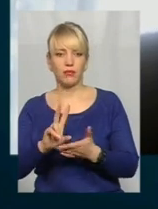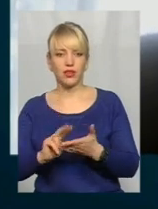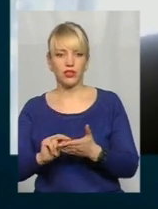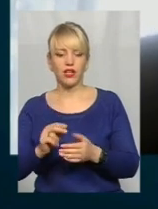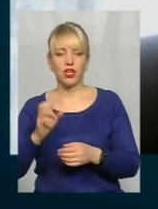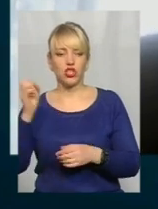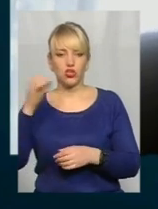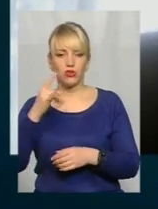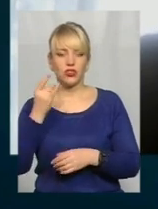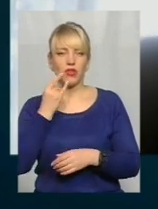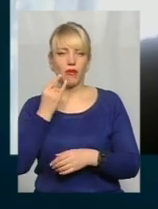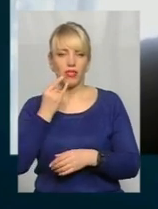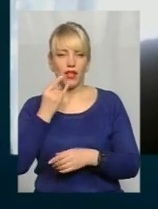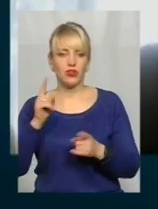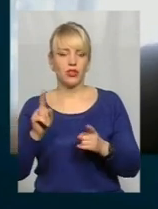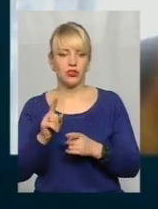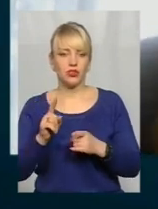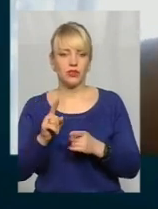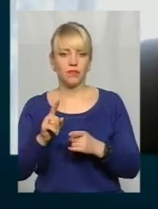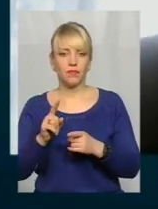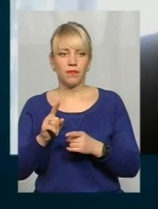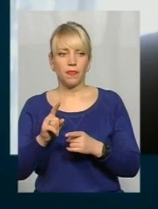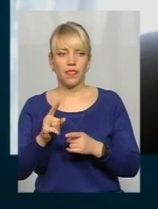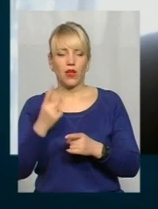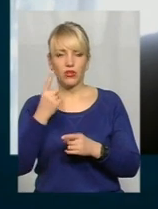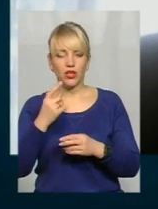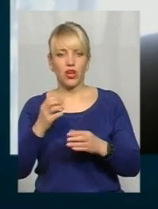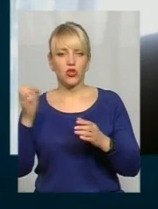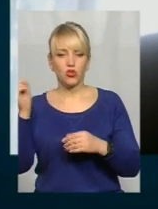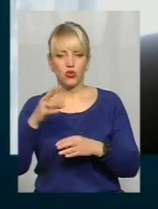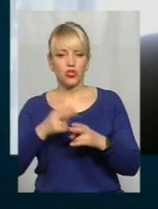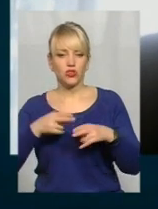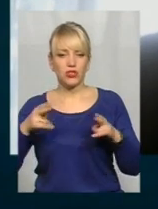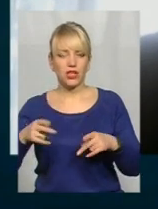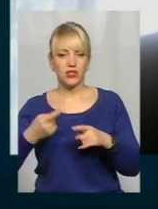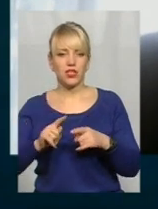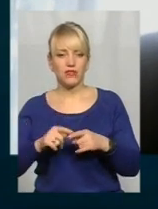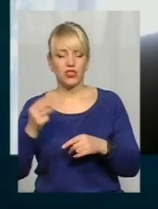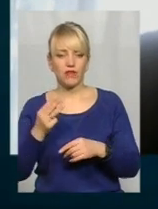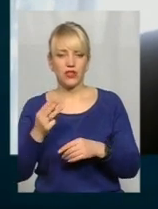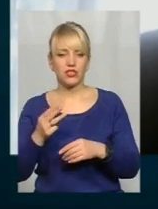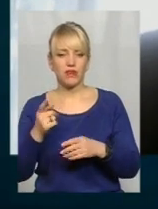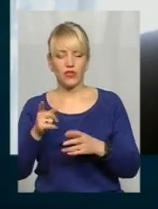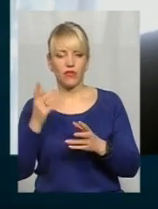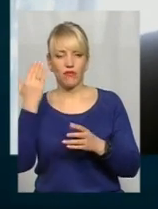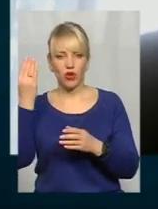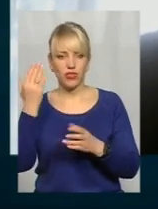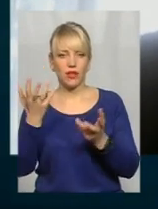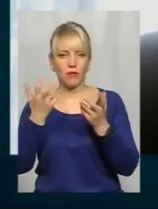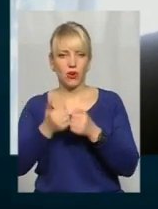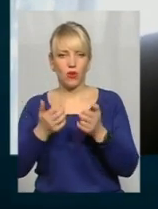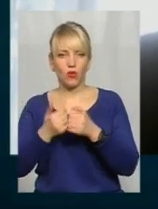сонячної панелі, чи однієї сонячної станції у Швеції, це всього-навсього вони прорахували десь до